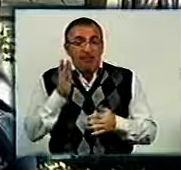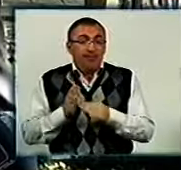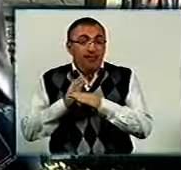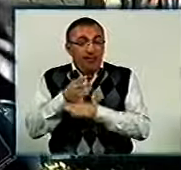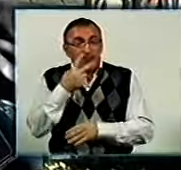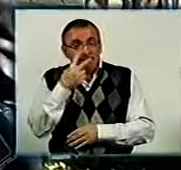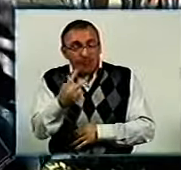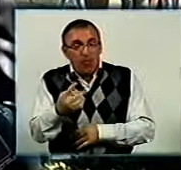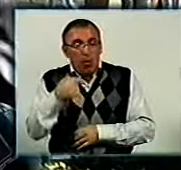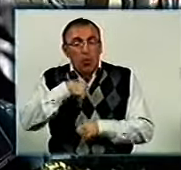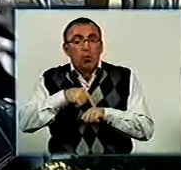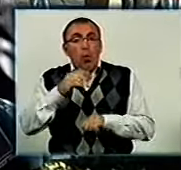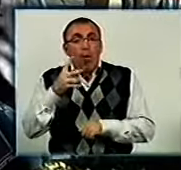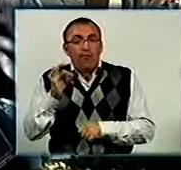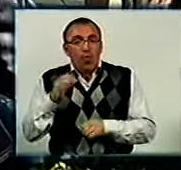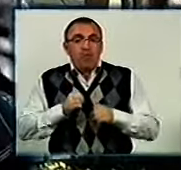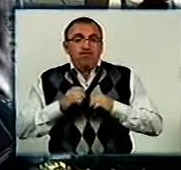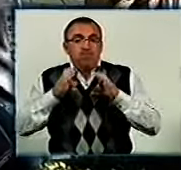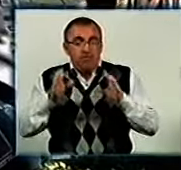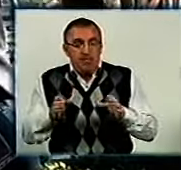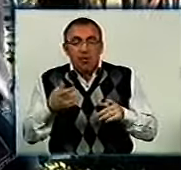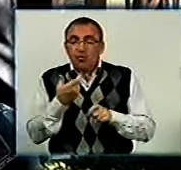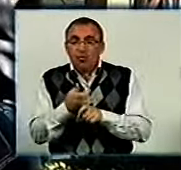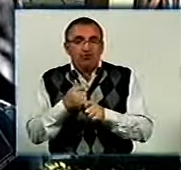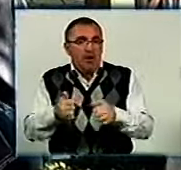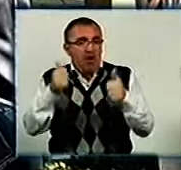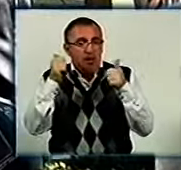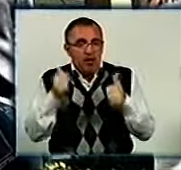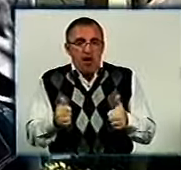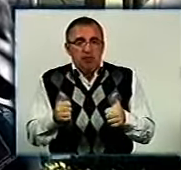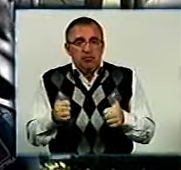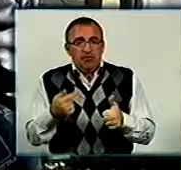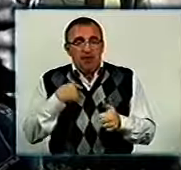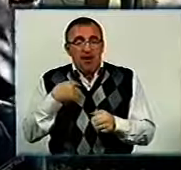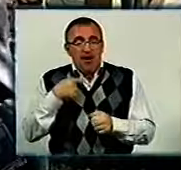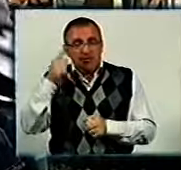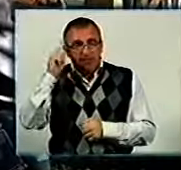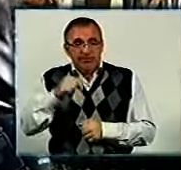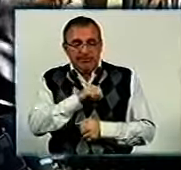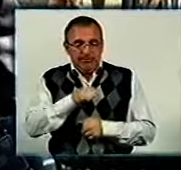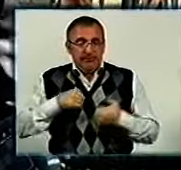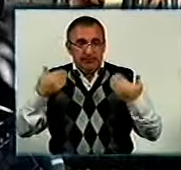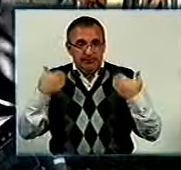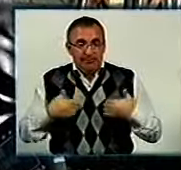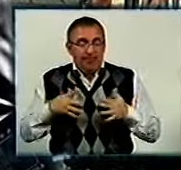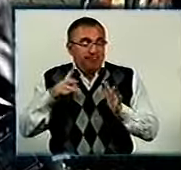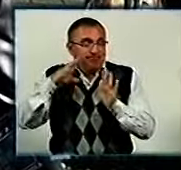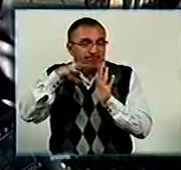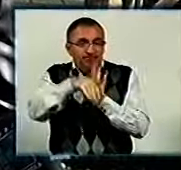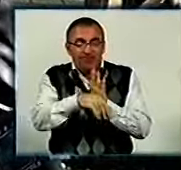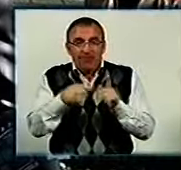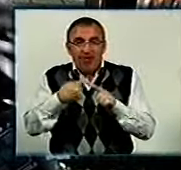сюди і, власне, духовно збагатитися, це дуже класно. І я, знаєте, так сам занурився в цю